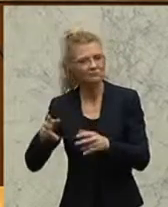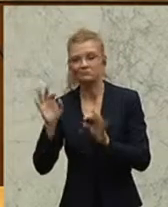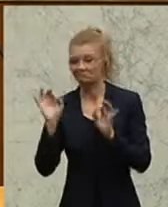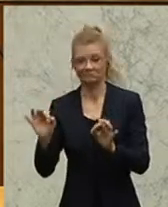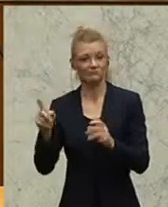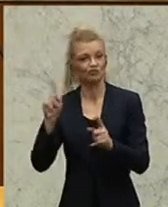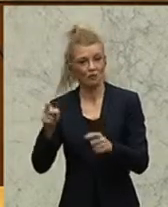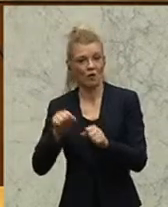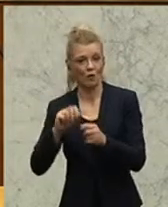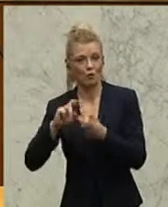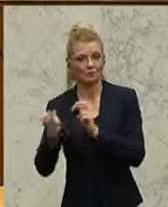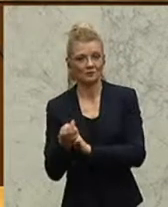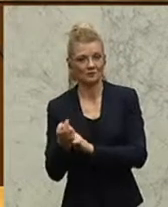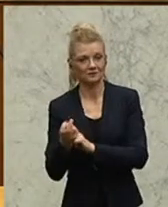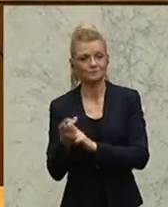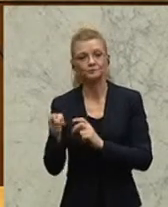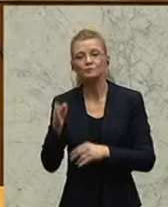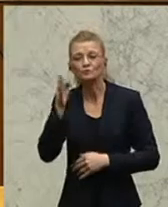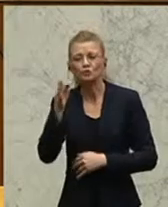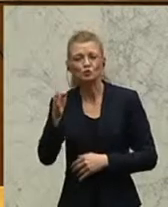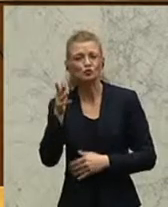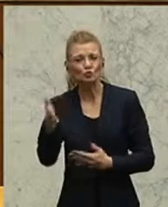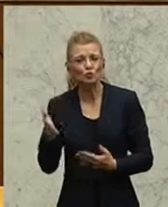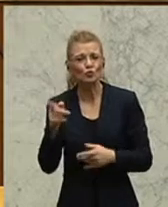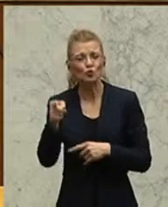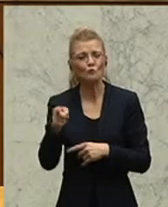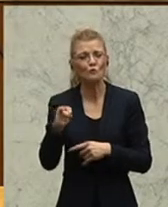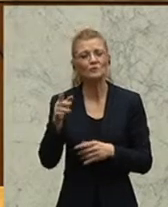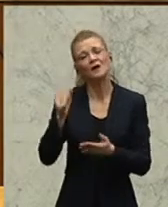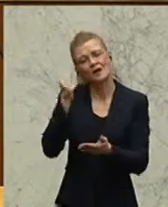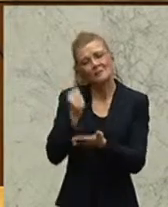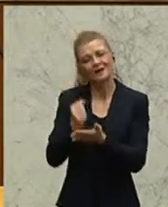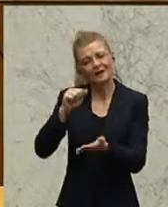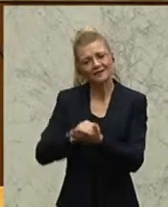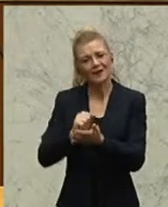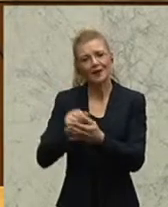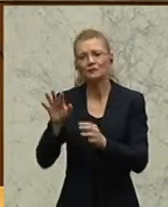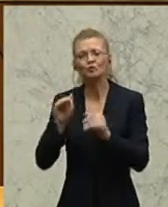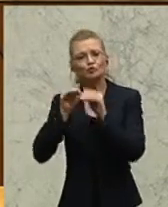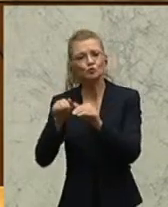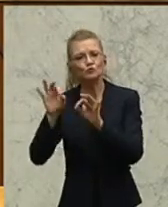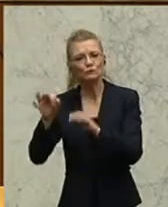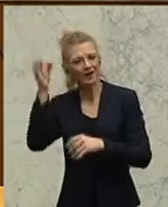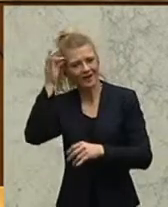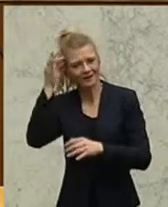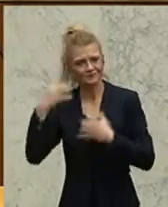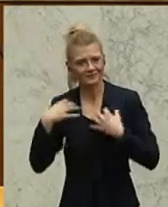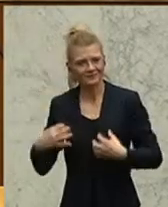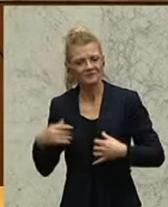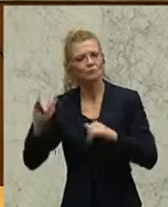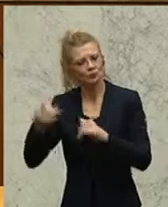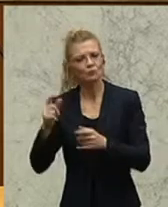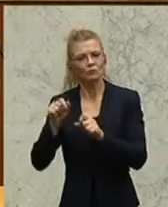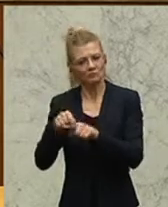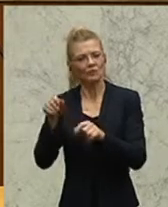wir beim Schutz des geistigen Eigentums bei der Zukunft des Patentamts durchaus auf diesen Empfehlungen aufbauen können. Es war an uns allen Liegen, wie diese Institution, Patentamt in